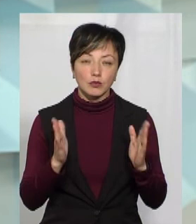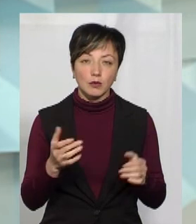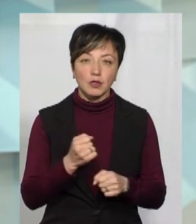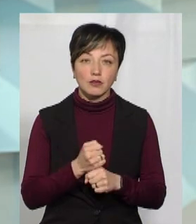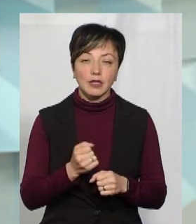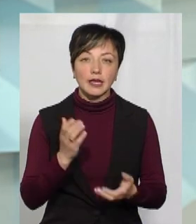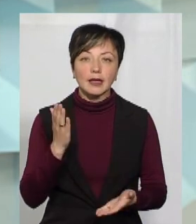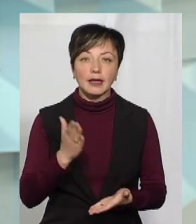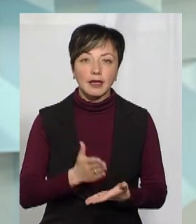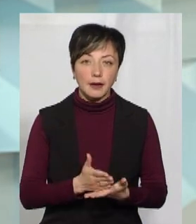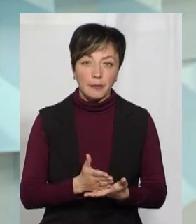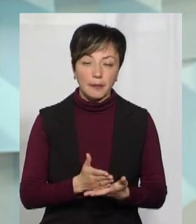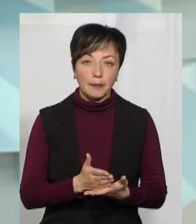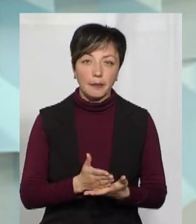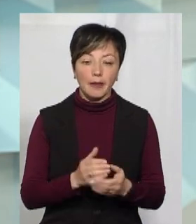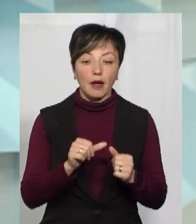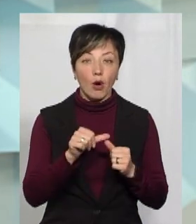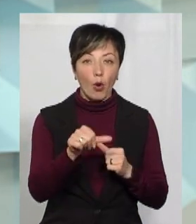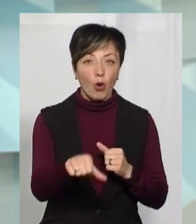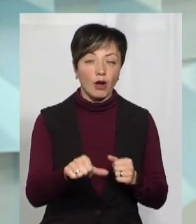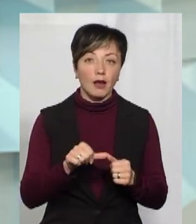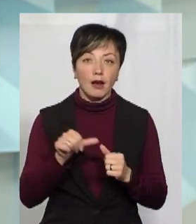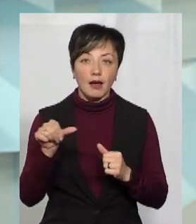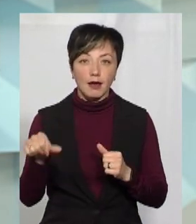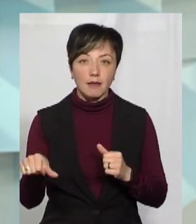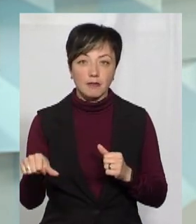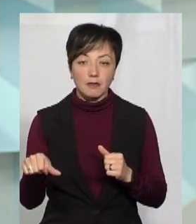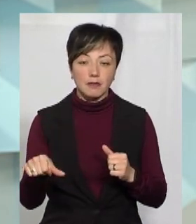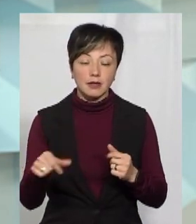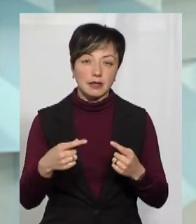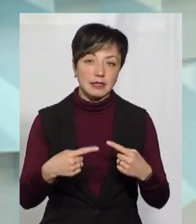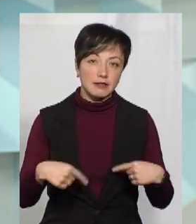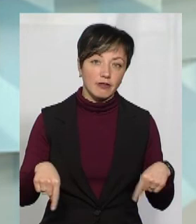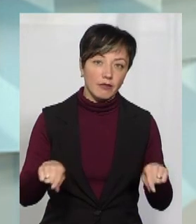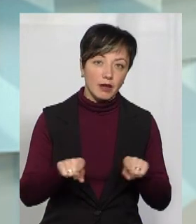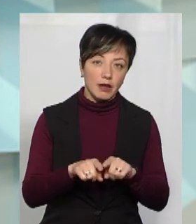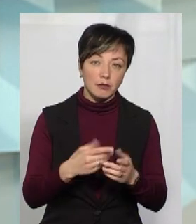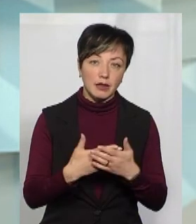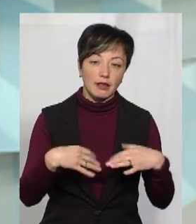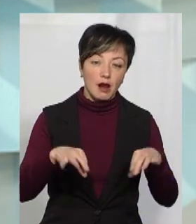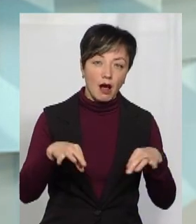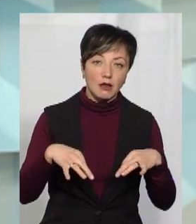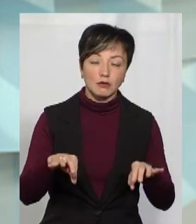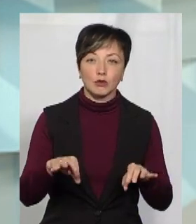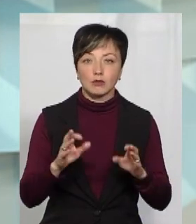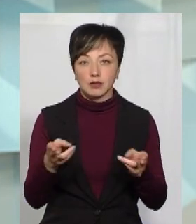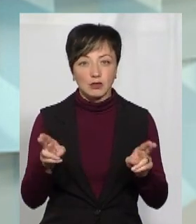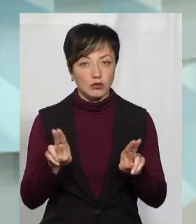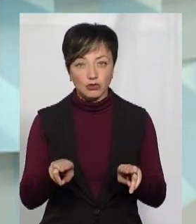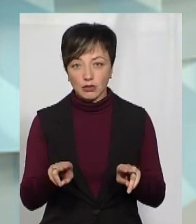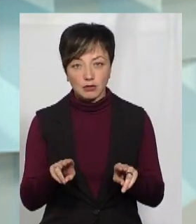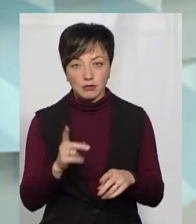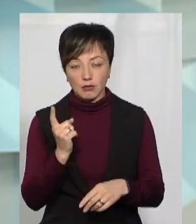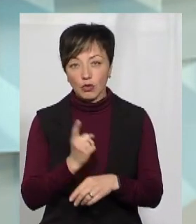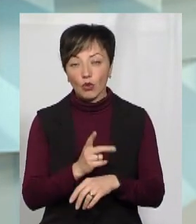працювати. Є, звичайно, окремі сфери, транспортна сфера, яка також буде залишатися